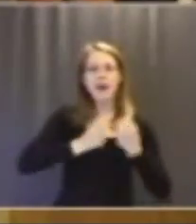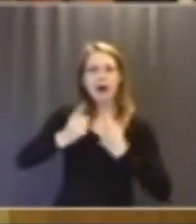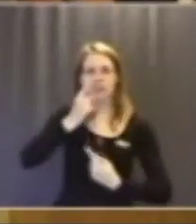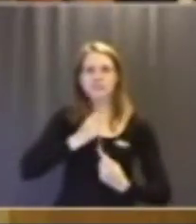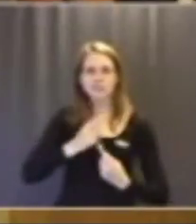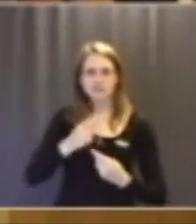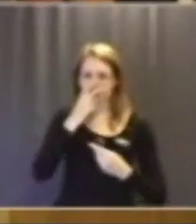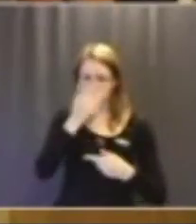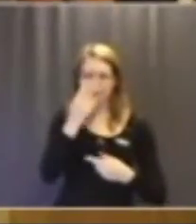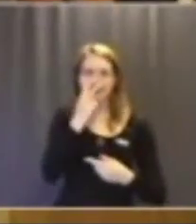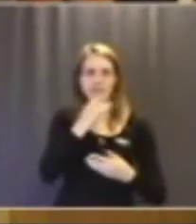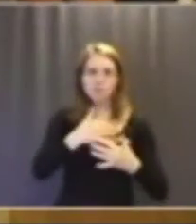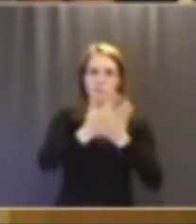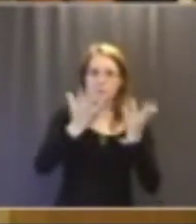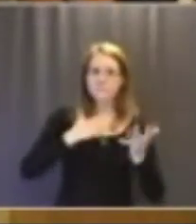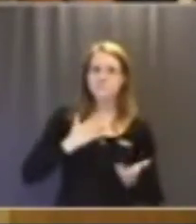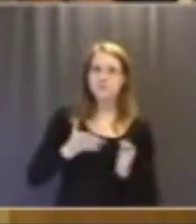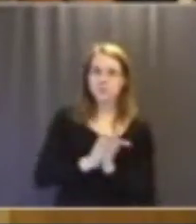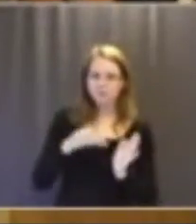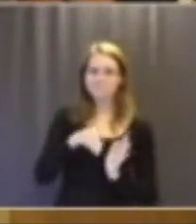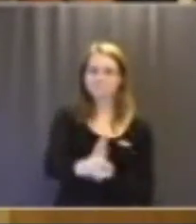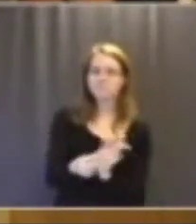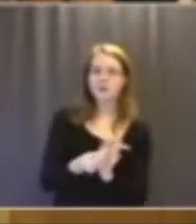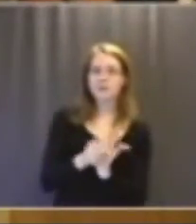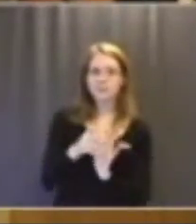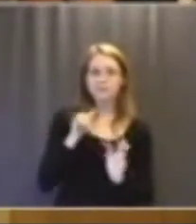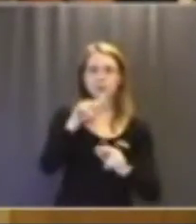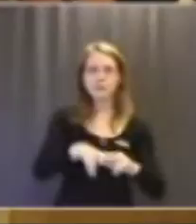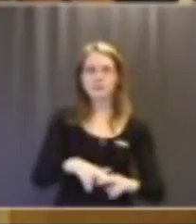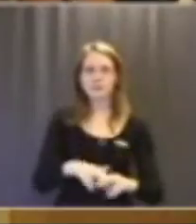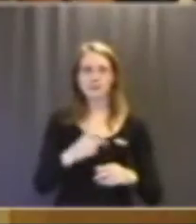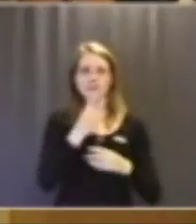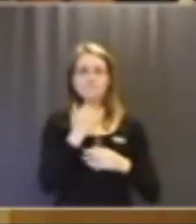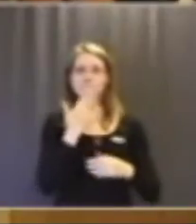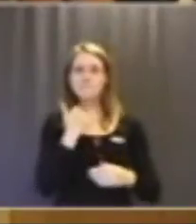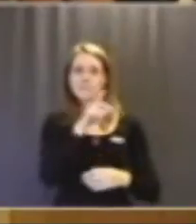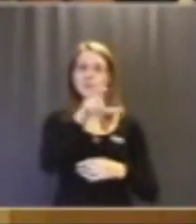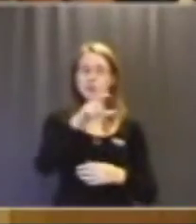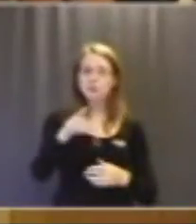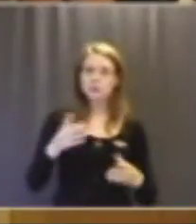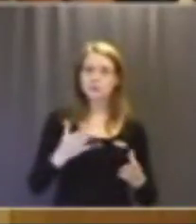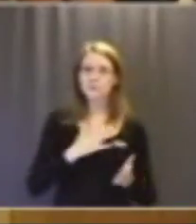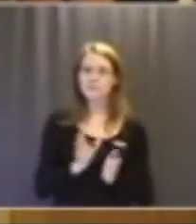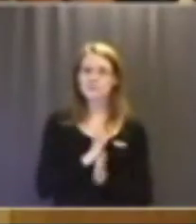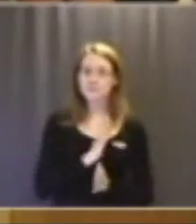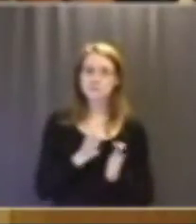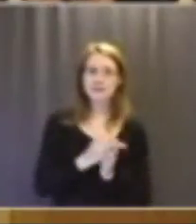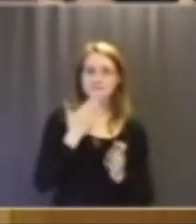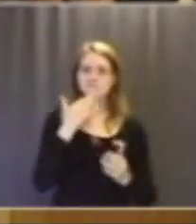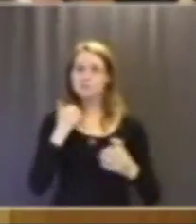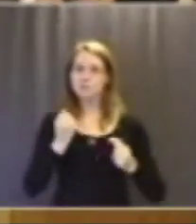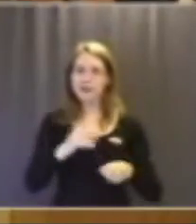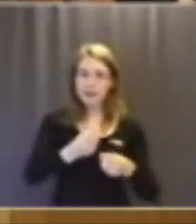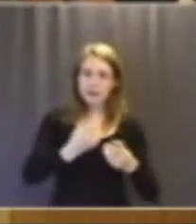Titta här hur många som är med och vill satsa pengar på denna flygplats. Vilka operatörer finns det? Vilka företag? Är det